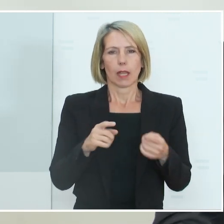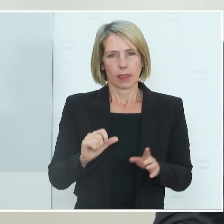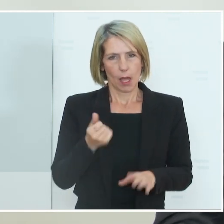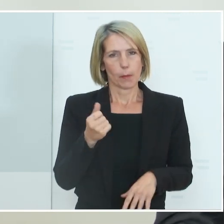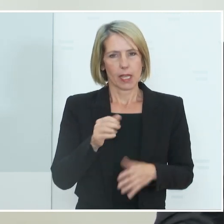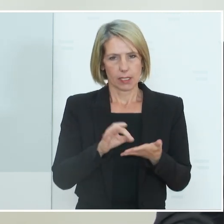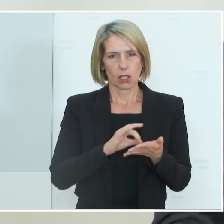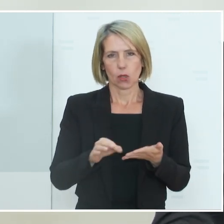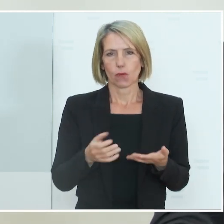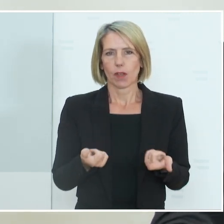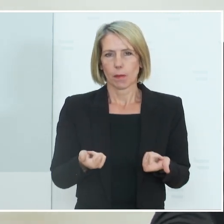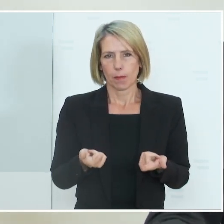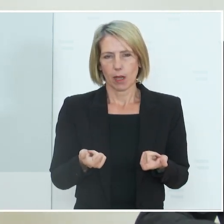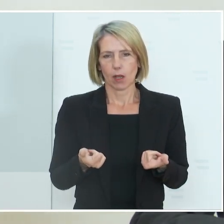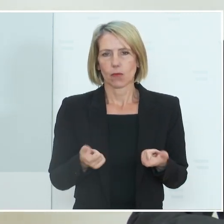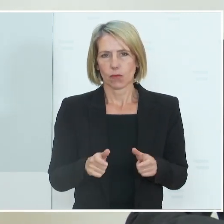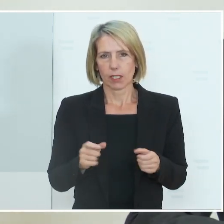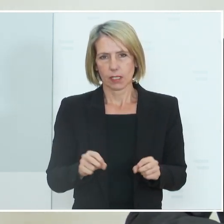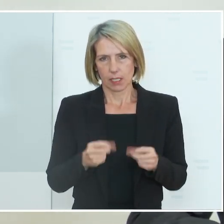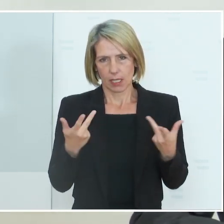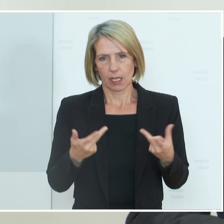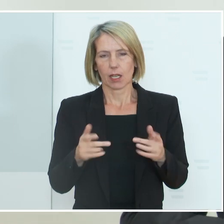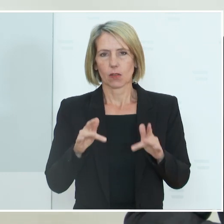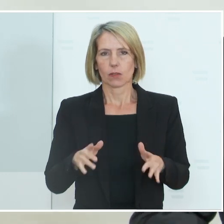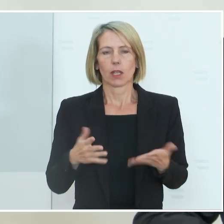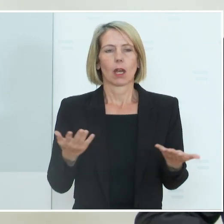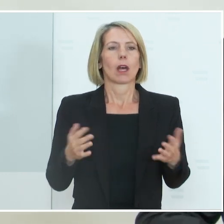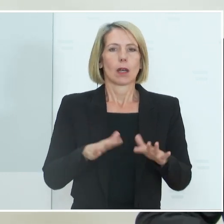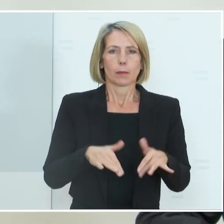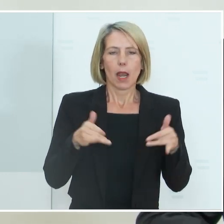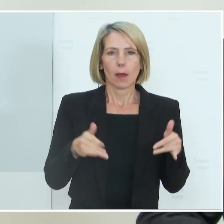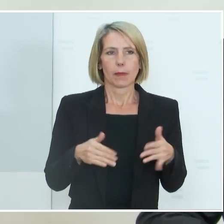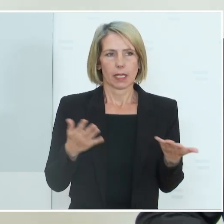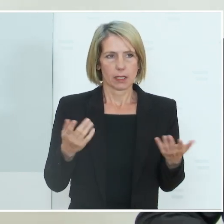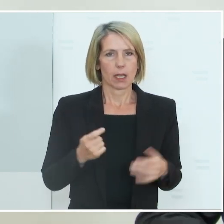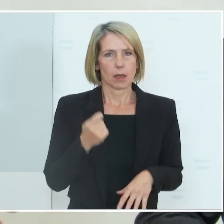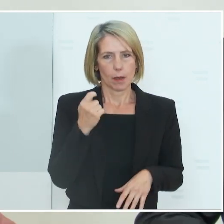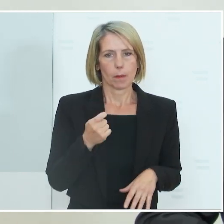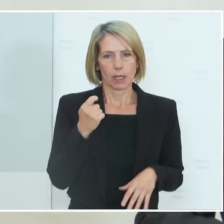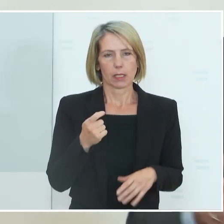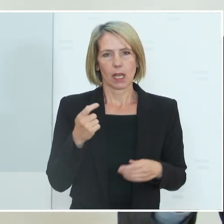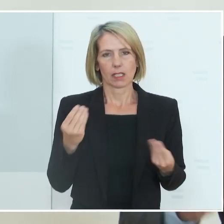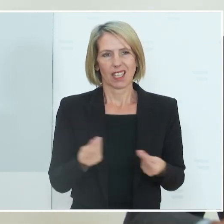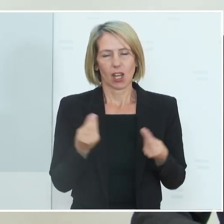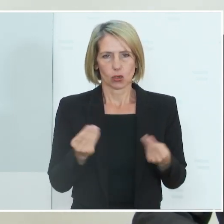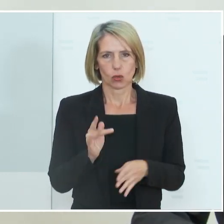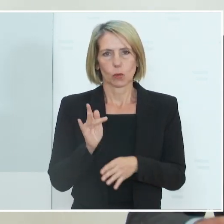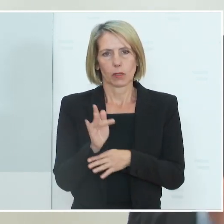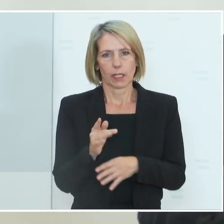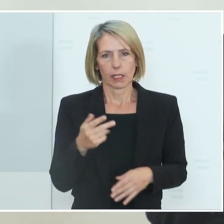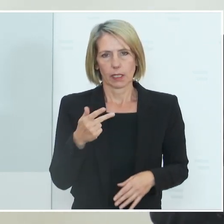Ich glaube, dass es im Parlament das Recht, das Mandat auszuüben, spricht dagegen eine 3G-Regelung, soweit ich das weiß. Martin, glaube,